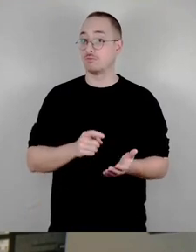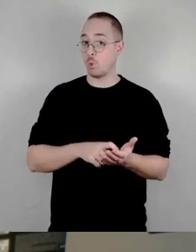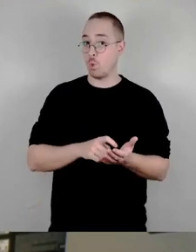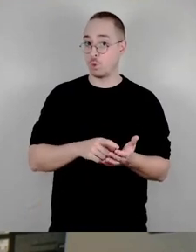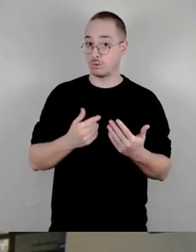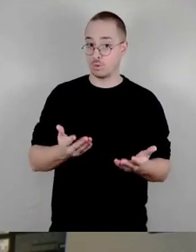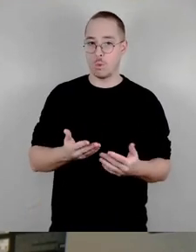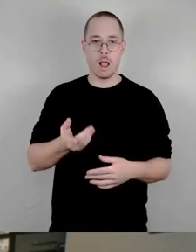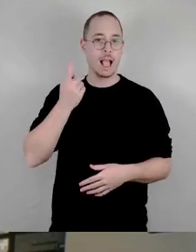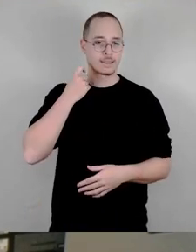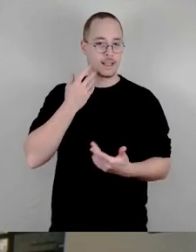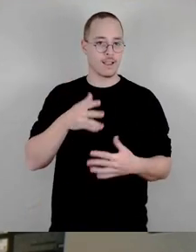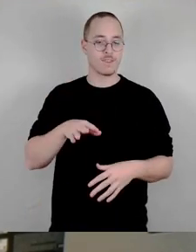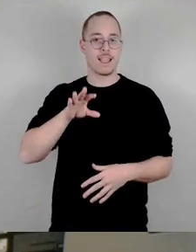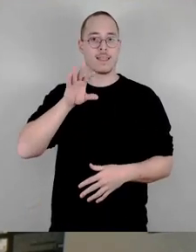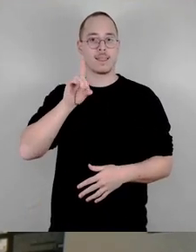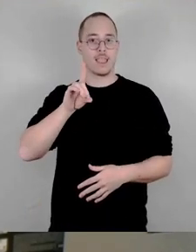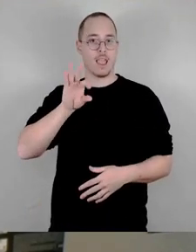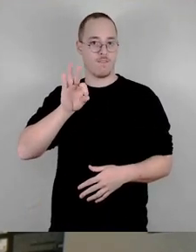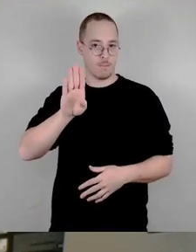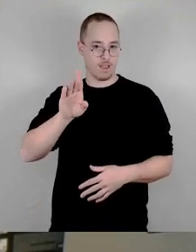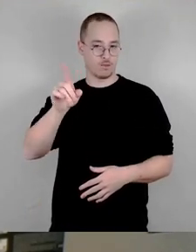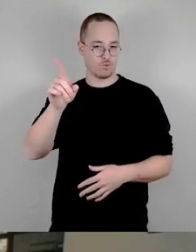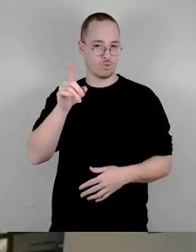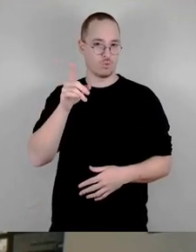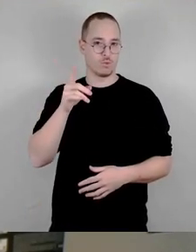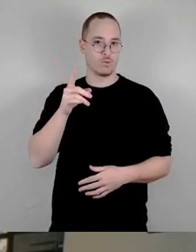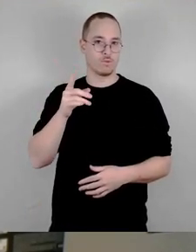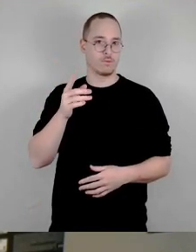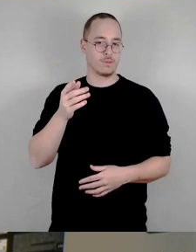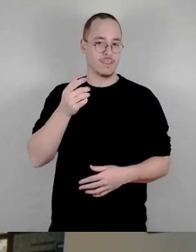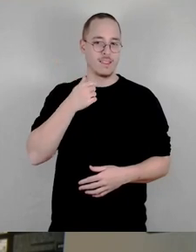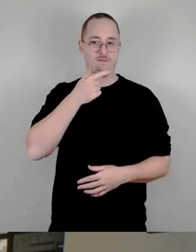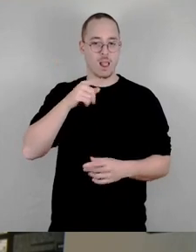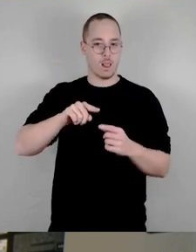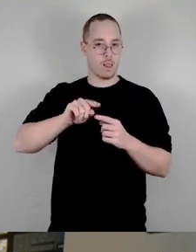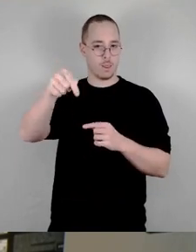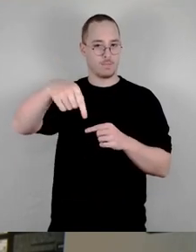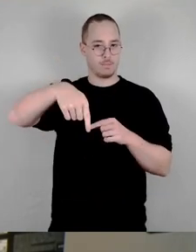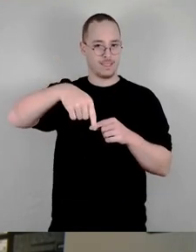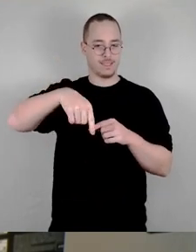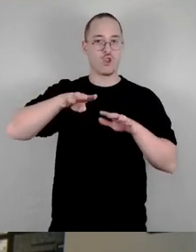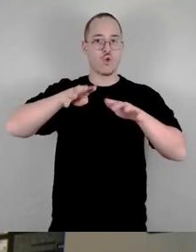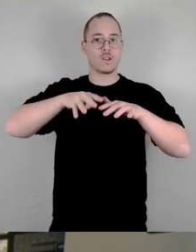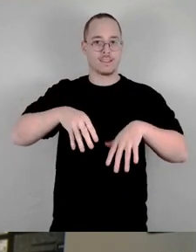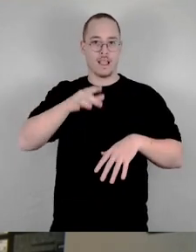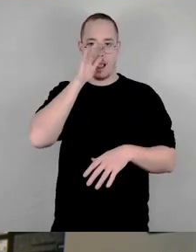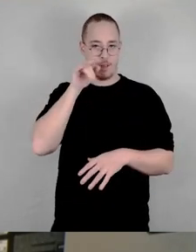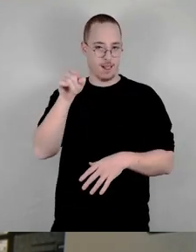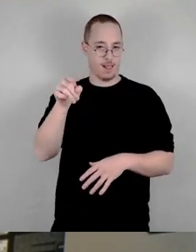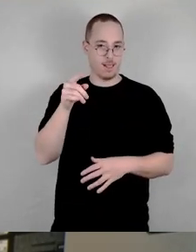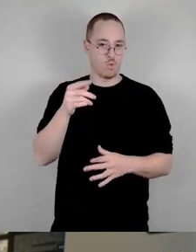mal Kontakt zum DFB, wird also in der Präsidiumssitzung am 19.04. darüber entscheiden, über Ort und den genauen